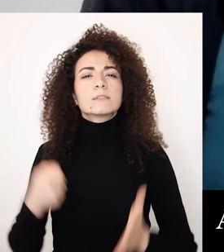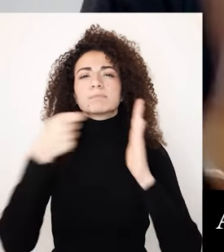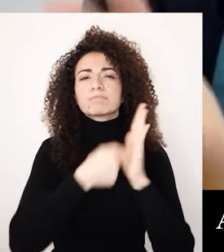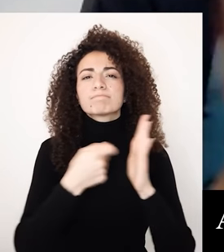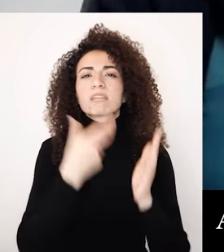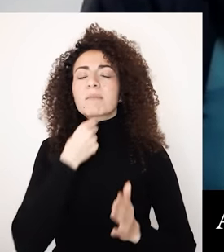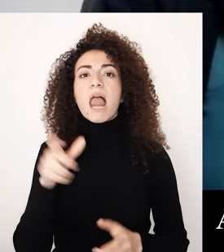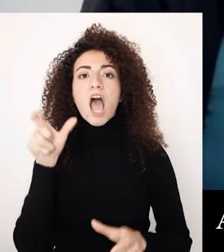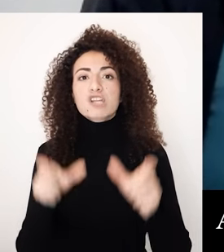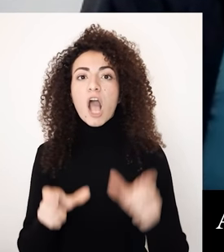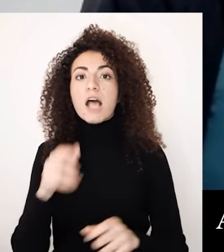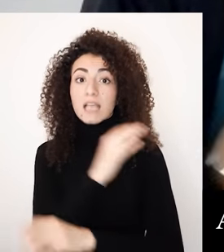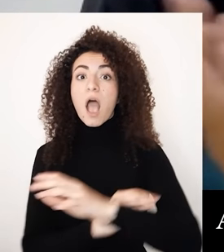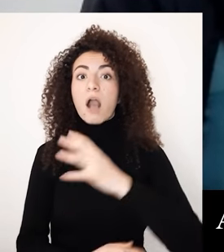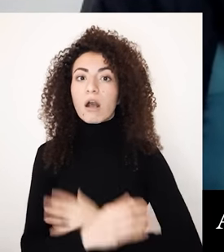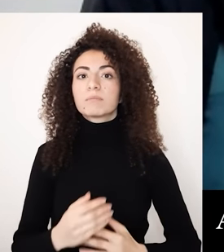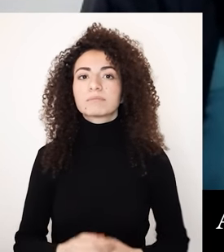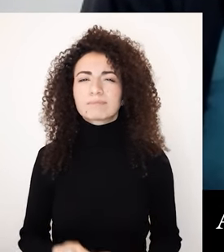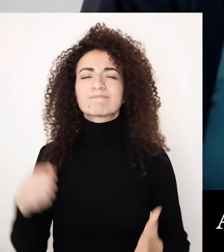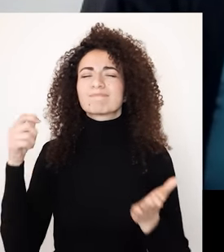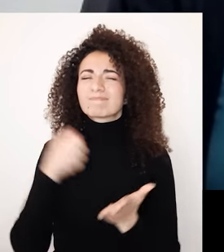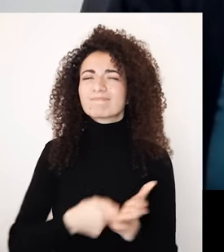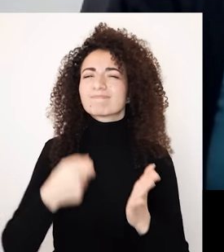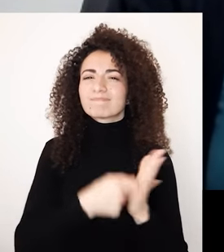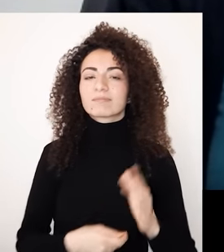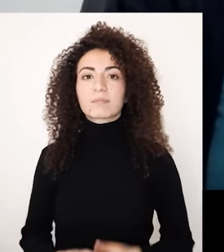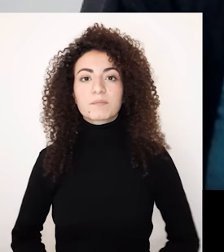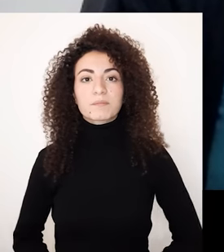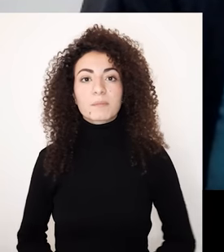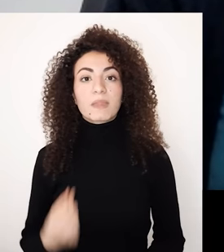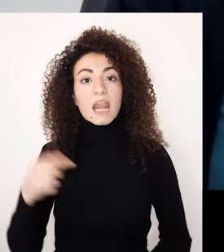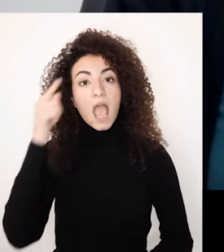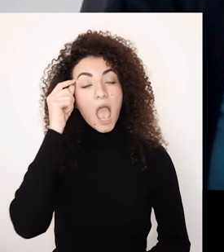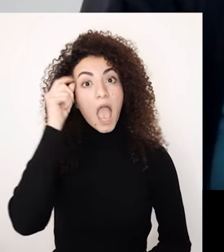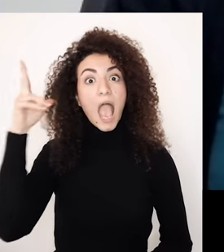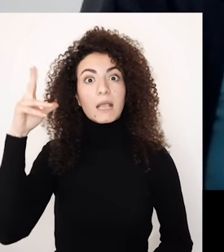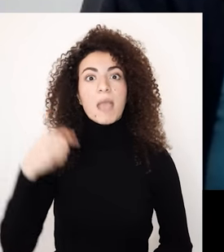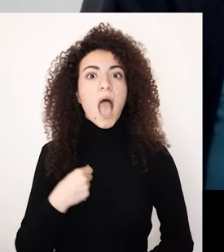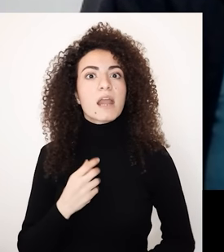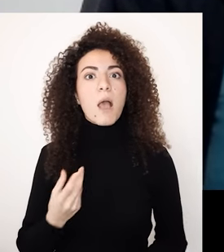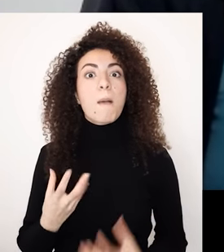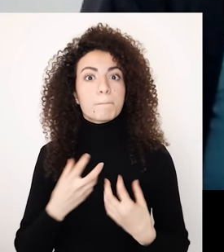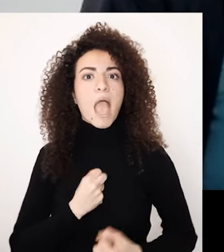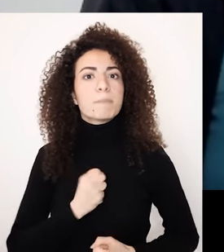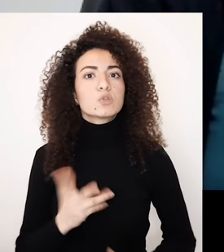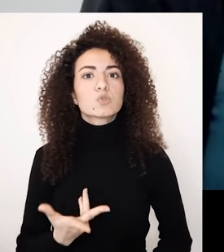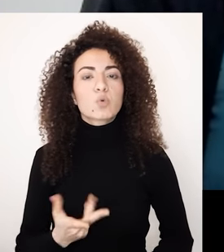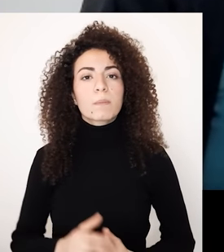الإحاقة وحتى الأشخاص التي تريد إحاقك كل مانها بالنسبة للحكمة اللي أنا نأمن بها هي الحكمة